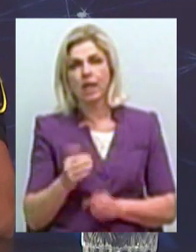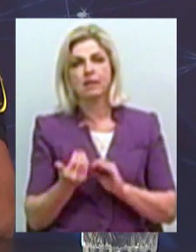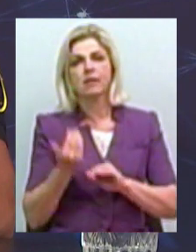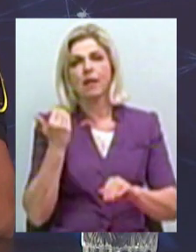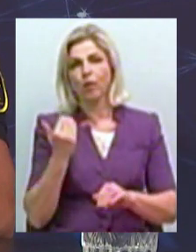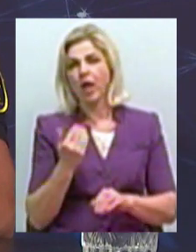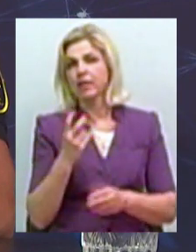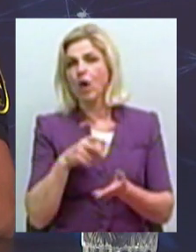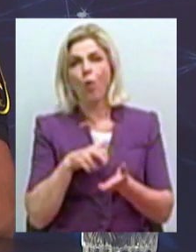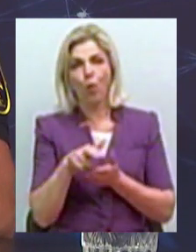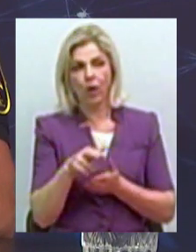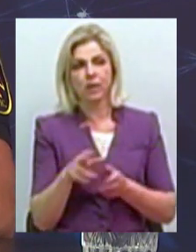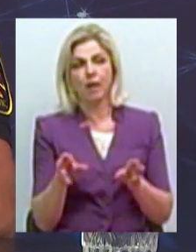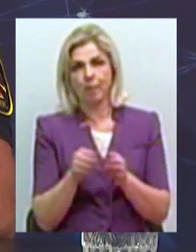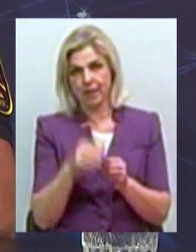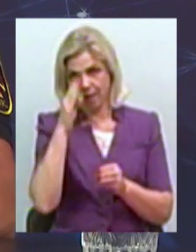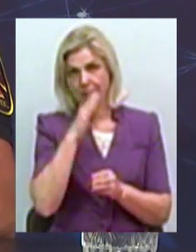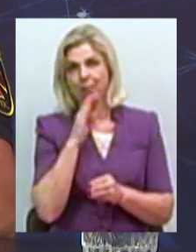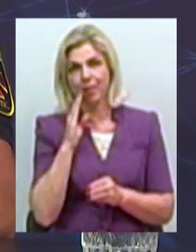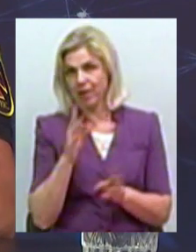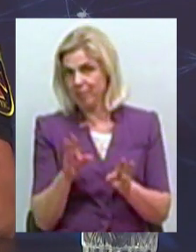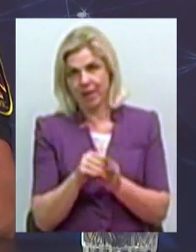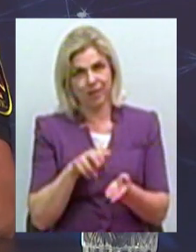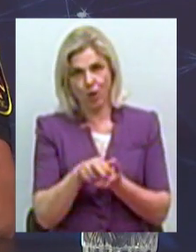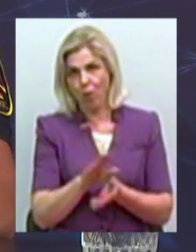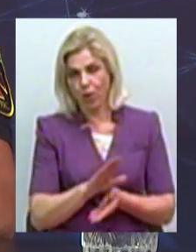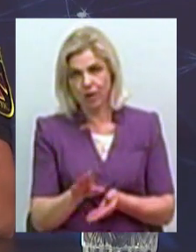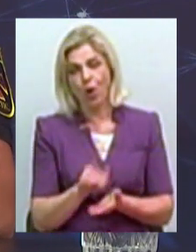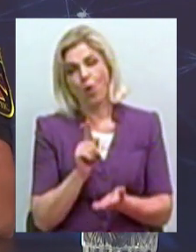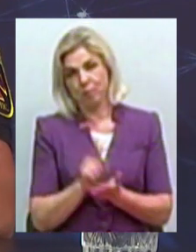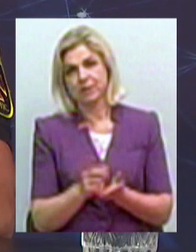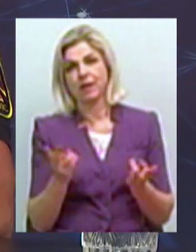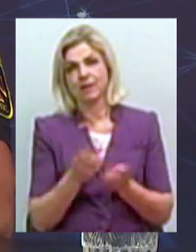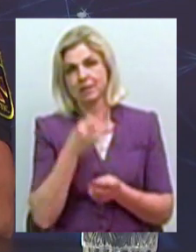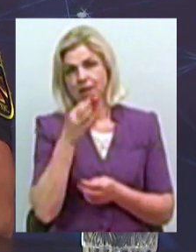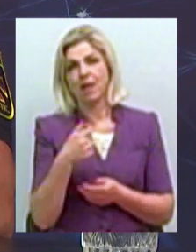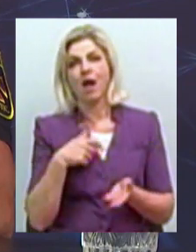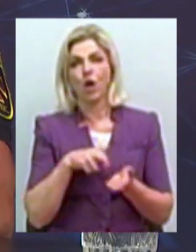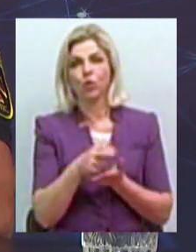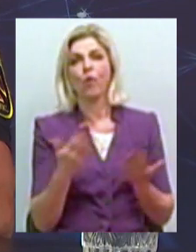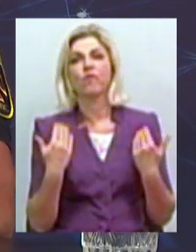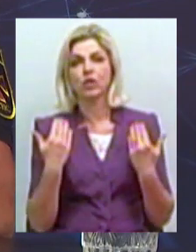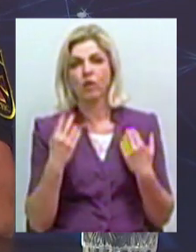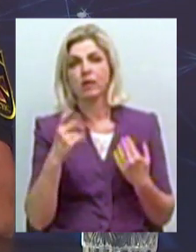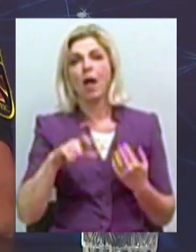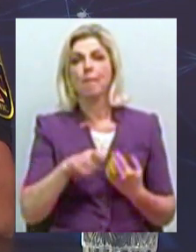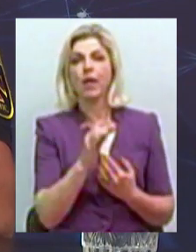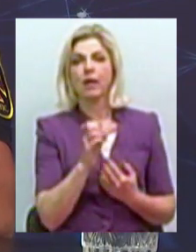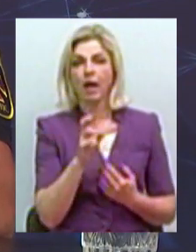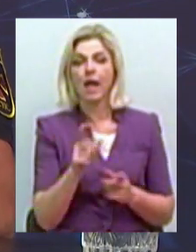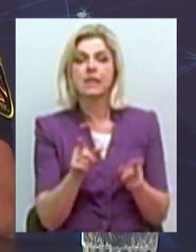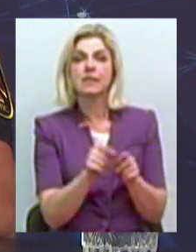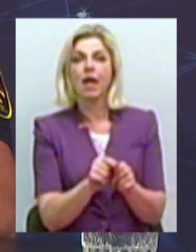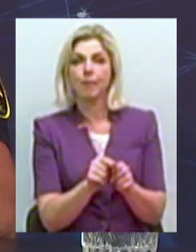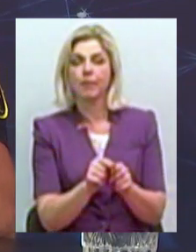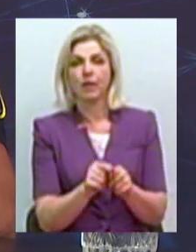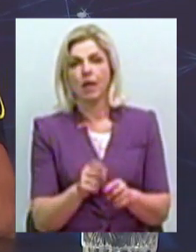не ходять на річку вже з татом і з мамою, обов'язково треба сказати, що я йду відпочивати на берег такий-то, з тим-то, з тим-то, з тим-то.